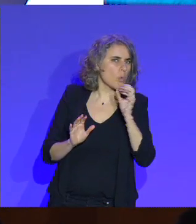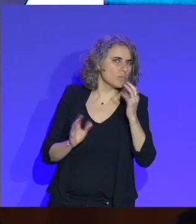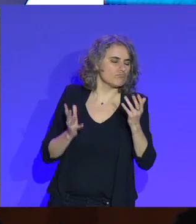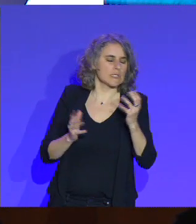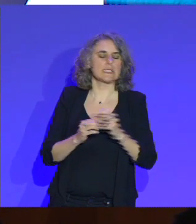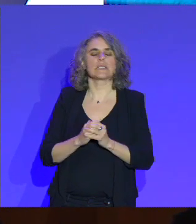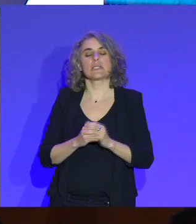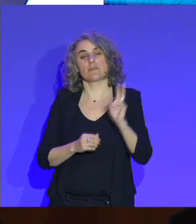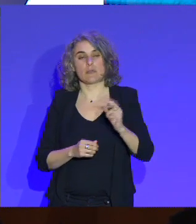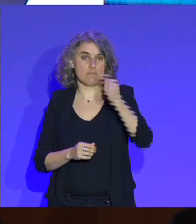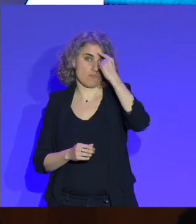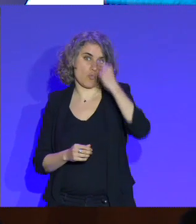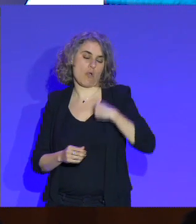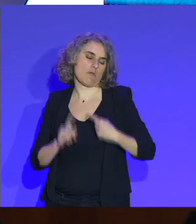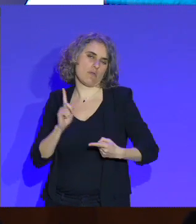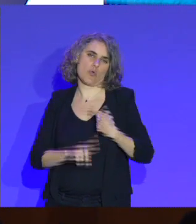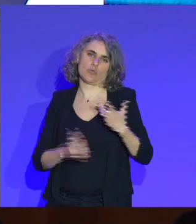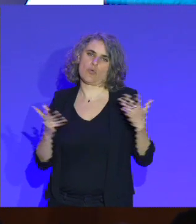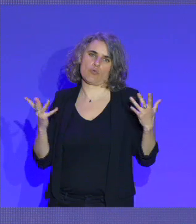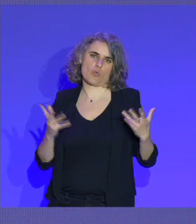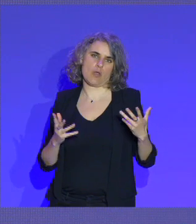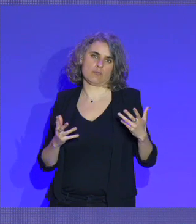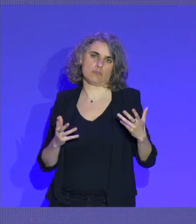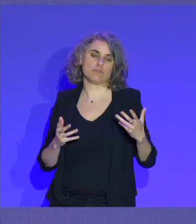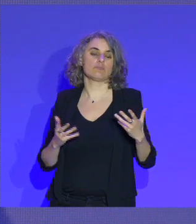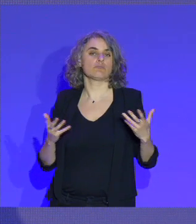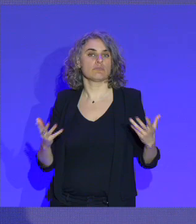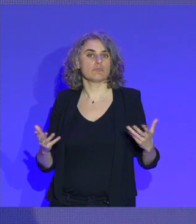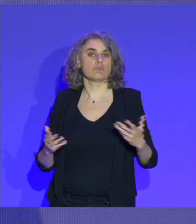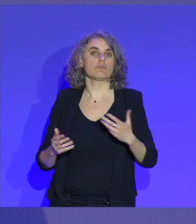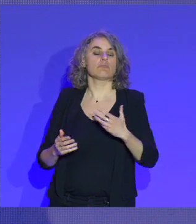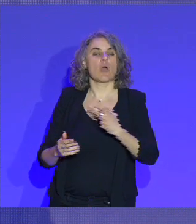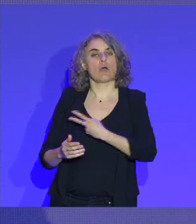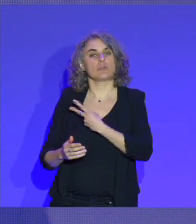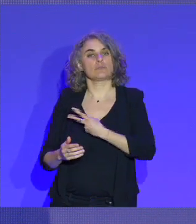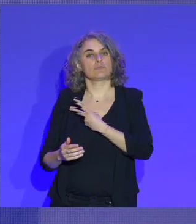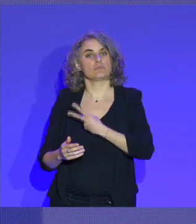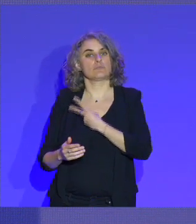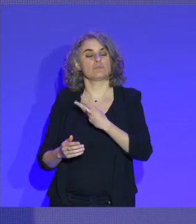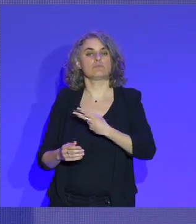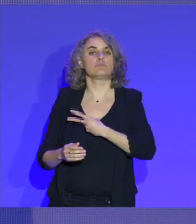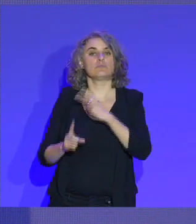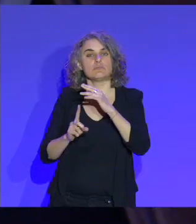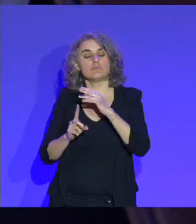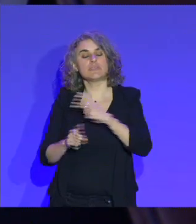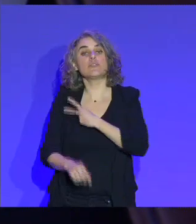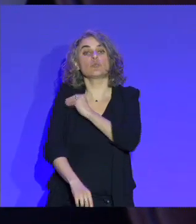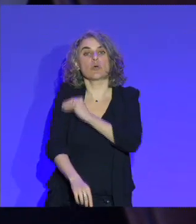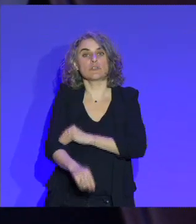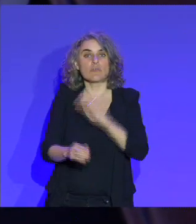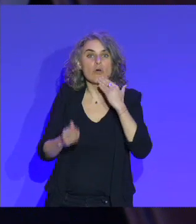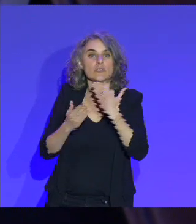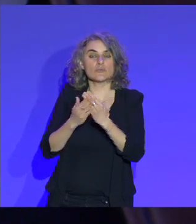être aussi très clairement le remboursement des premières consultations médico-sportives pour la prescription de l'activité physique